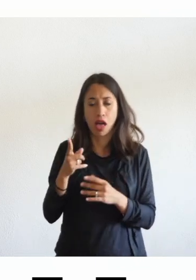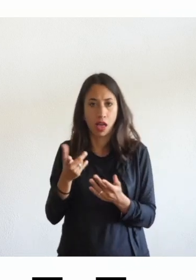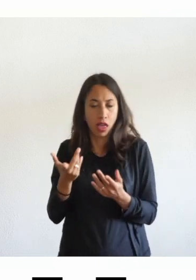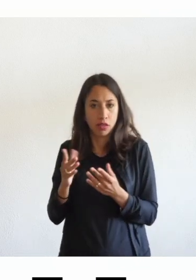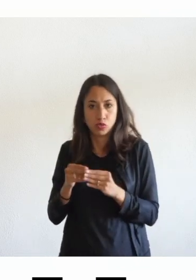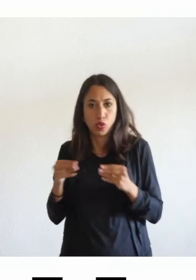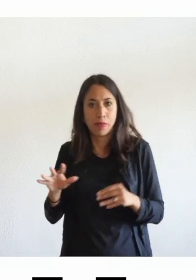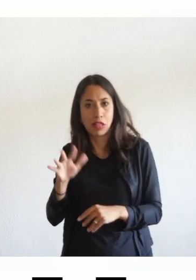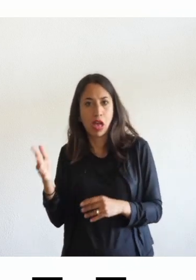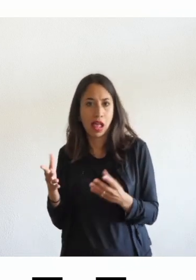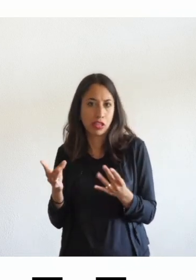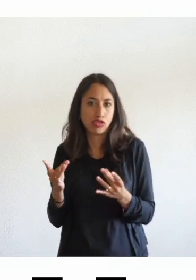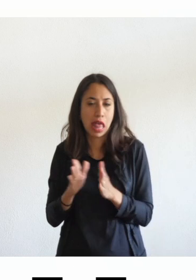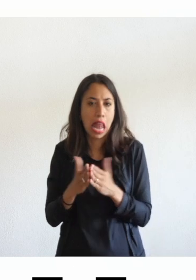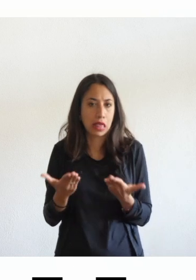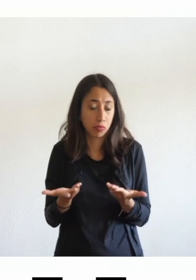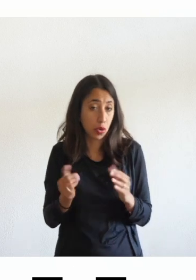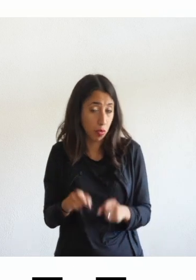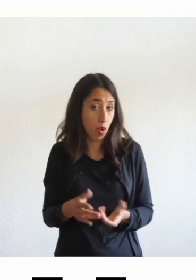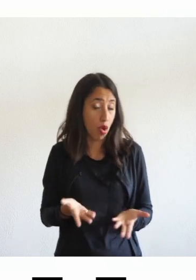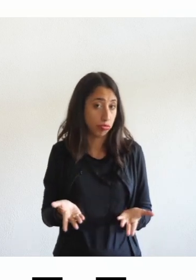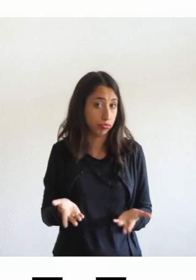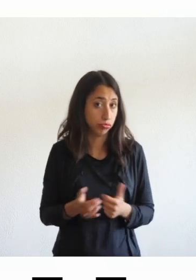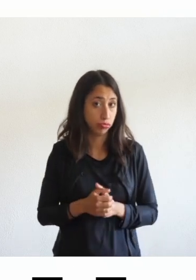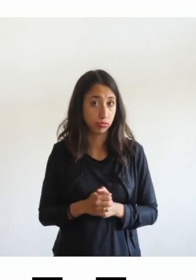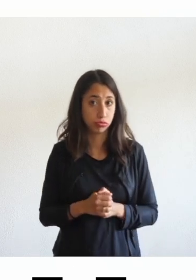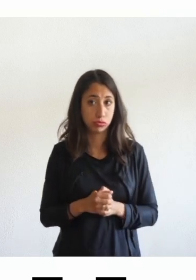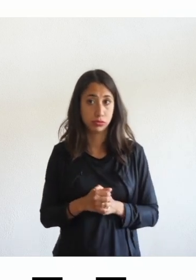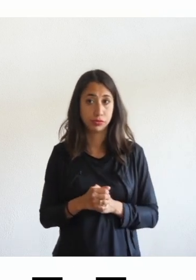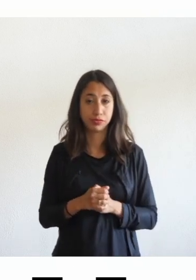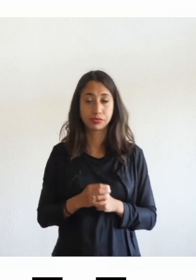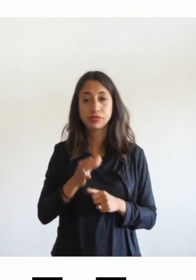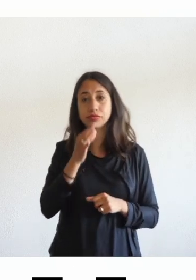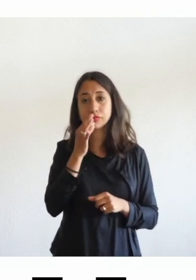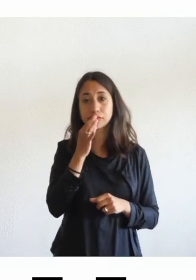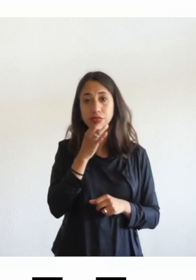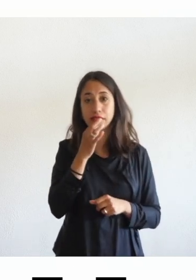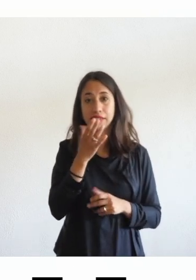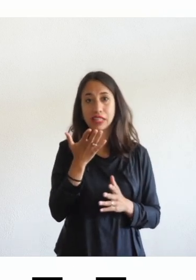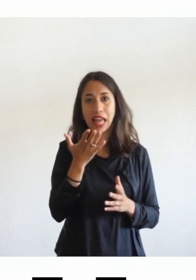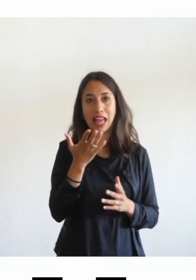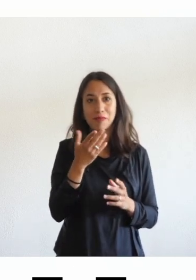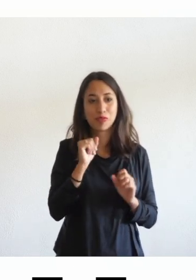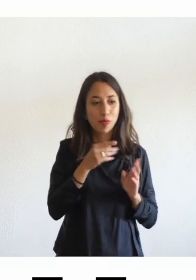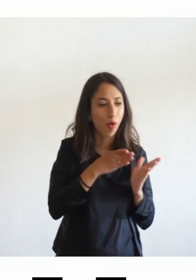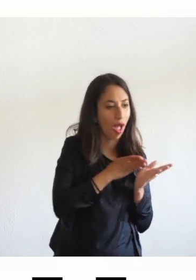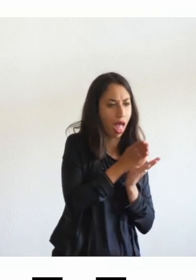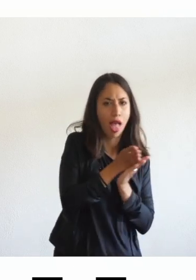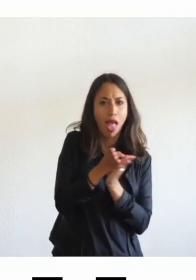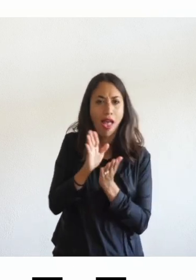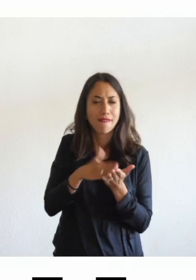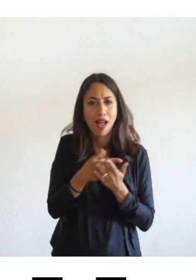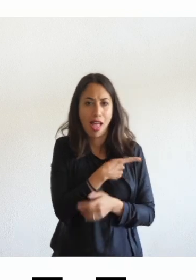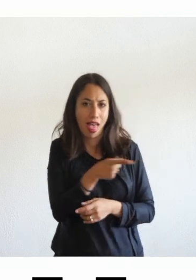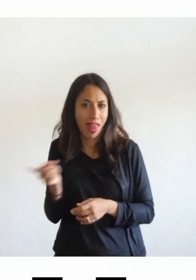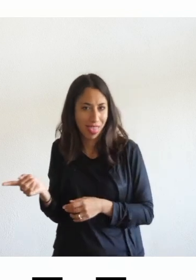come il libro quindi ecco qua secondo me anche la trasversalità perché nei libri